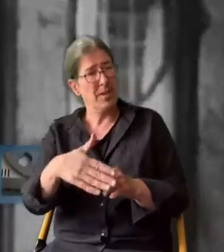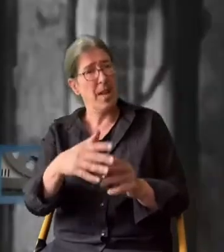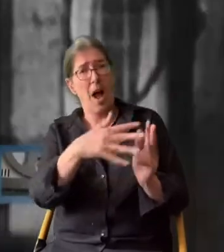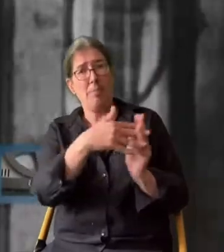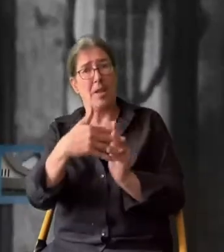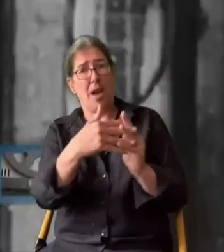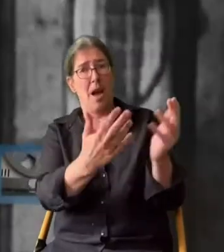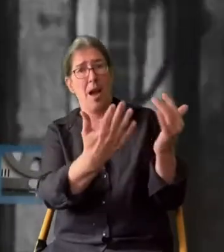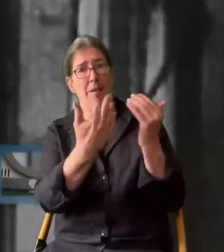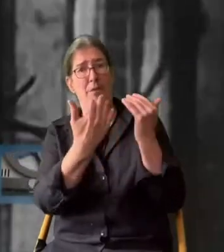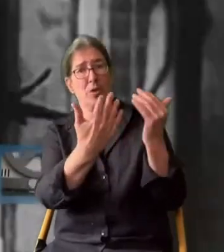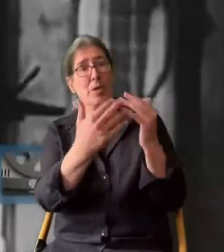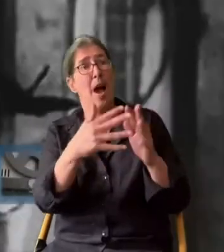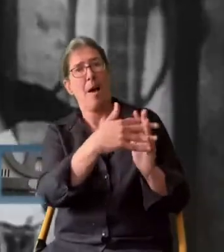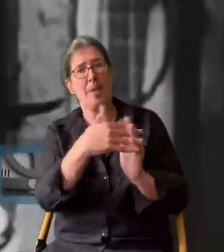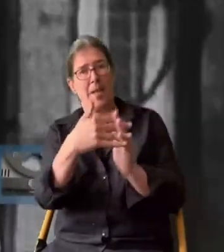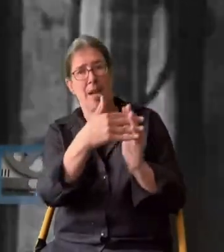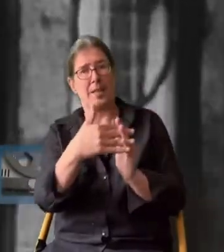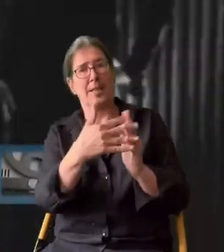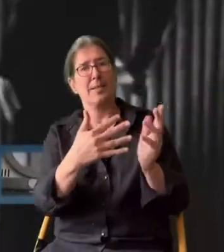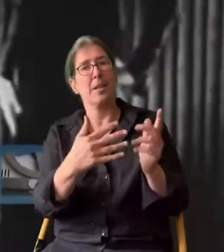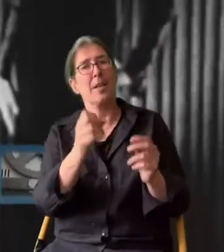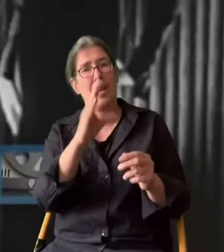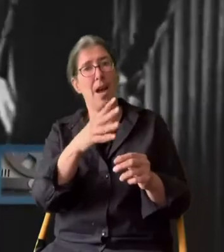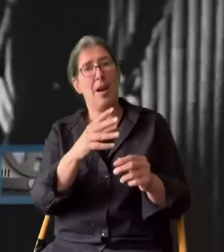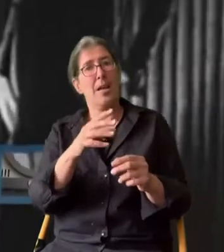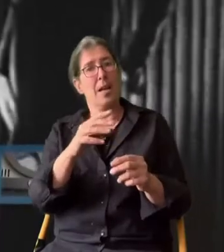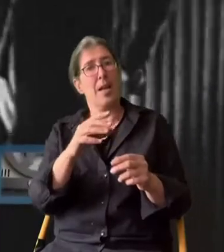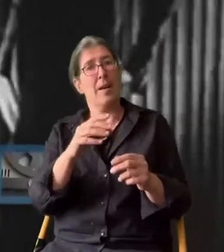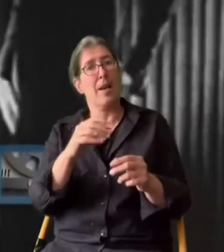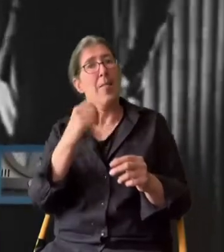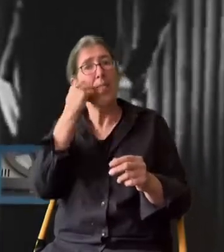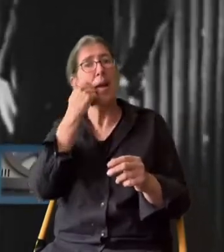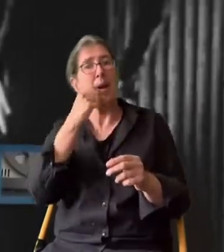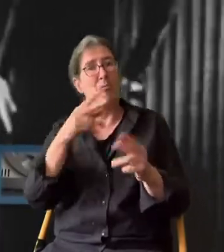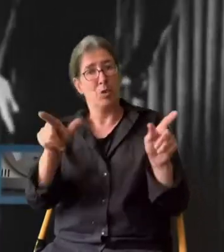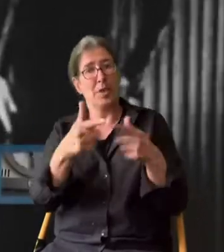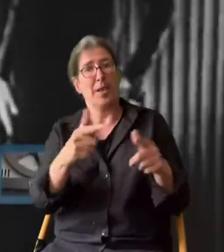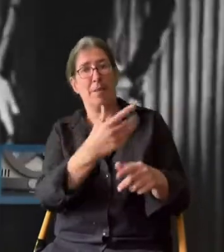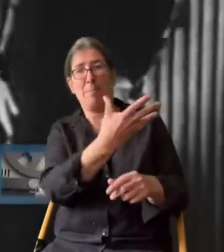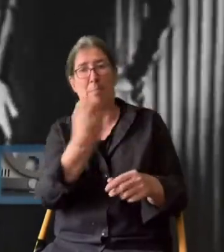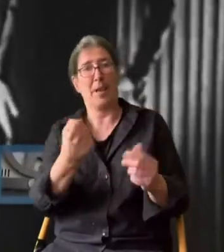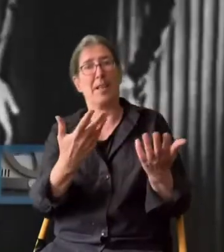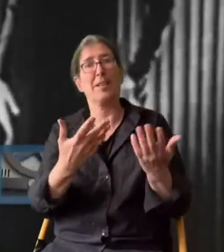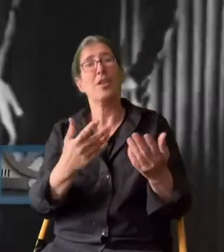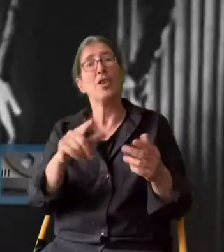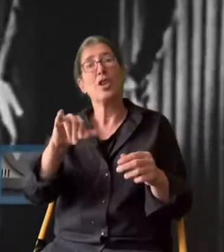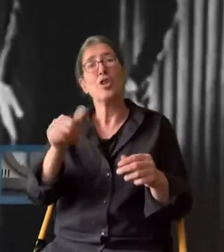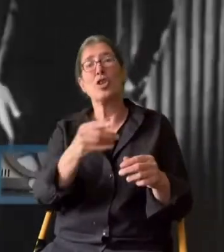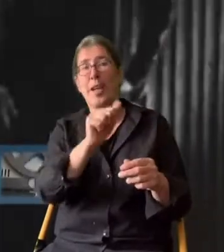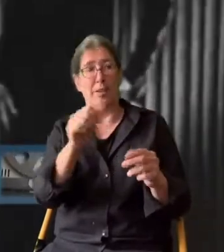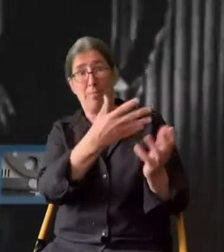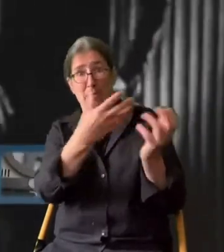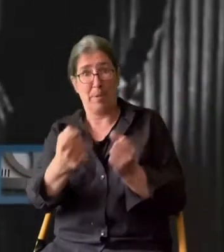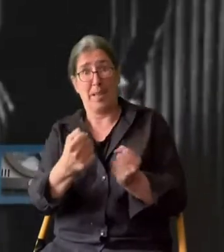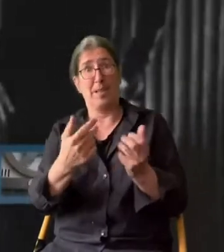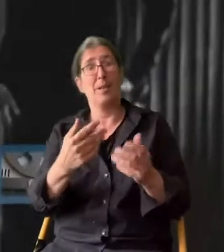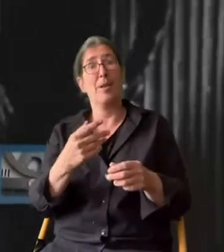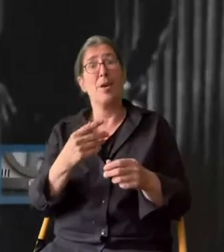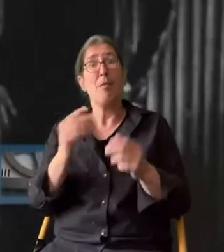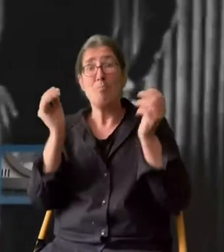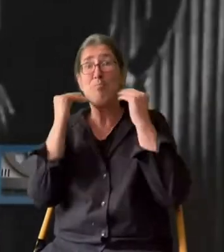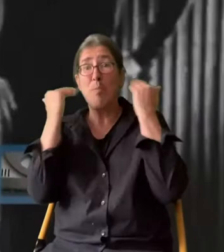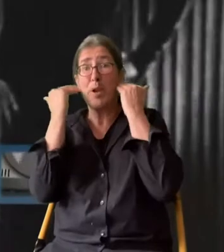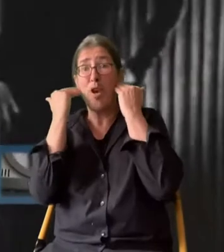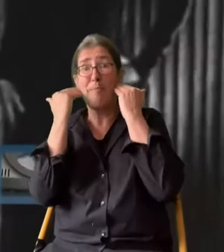amerikanische Einfluss gewesen sein. Die Amerikaner haben natürlich die Negermusik mitgebracht, die haben den Jazz mitgebracht, die haben den